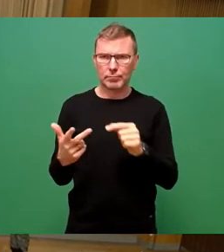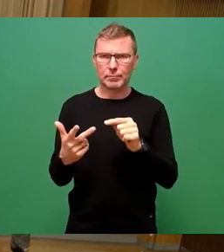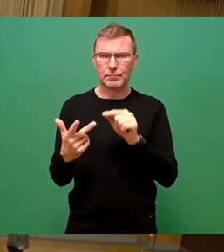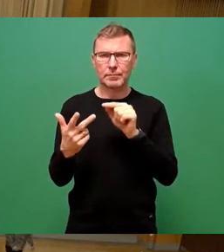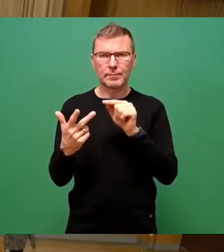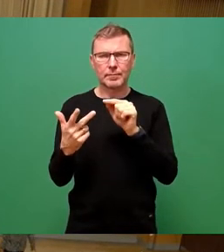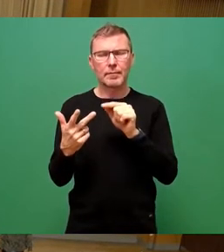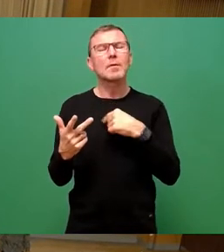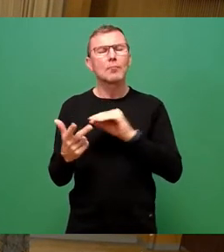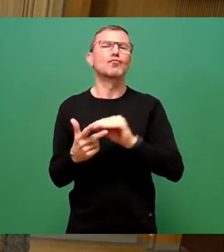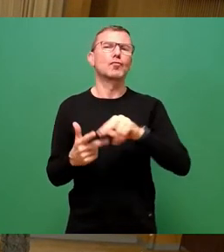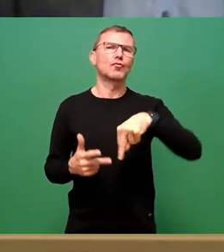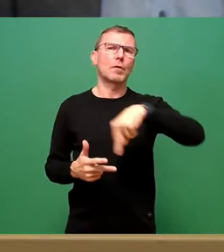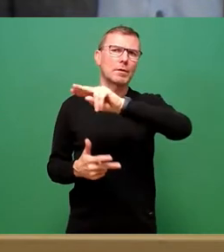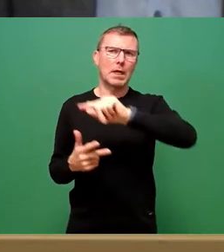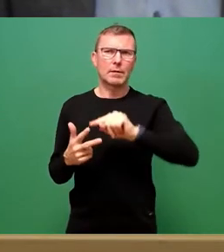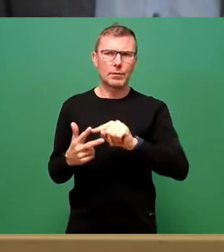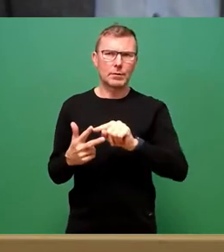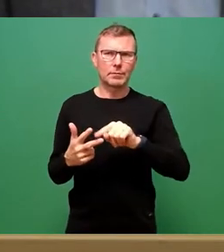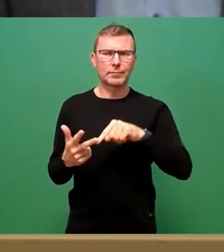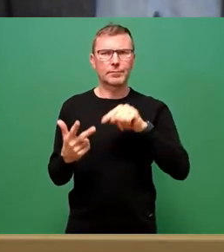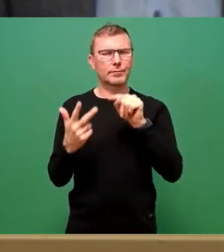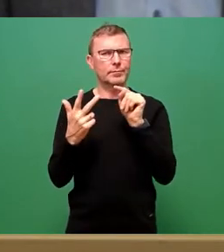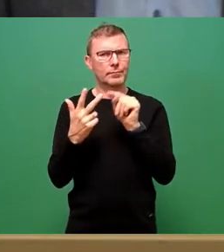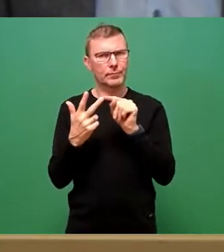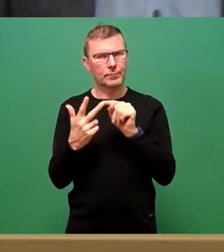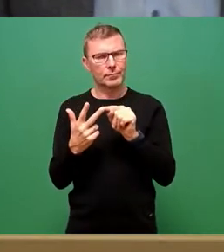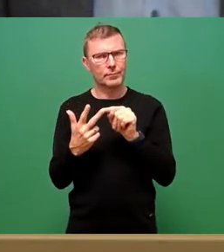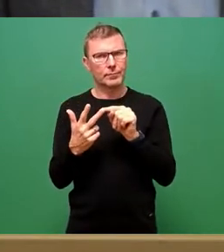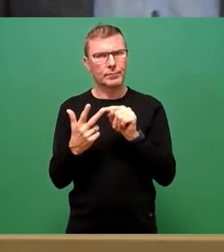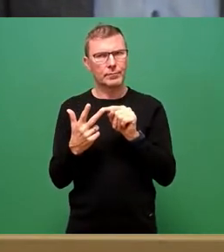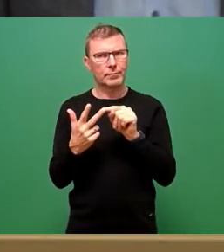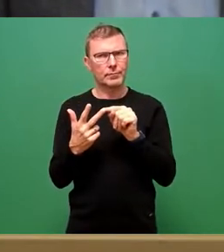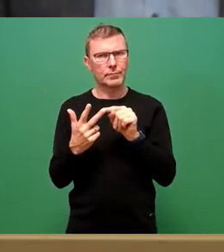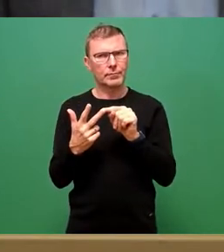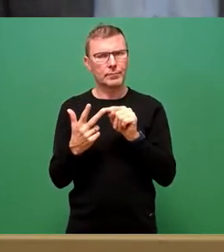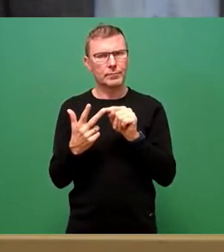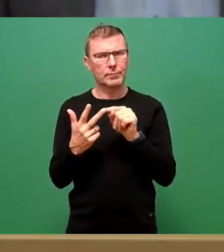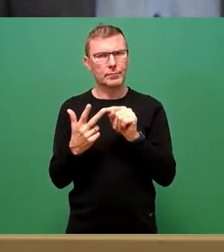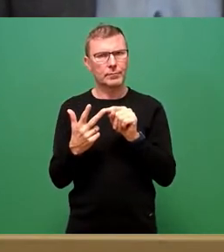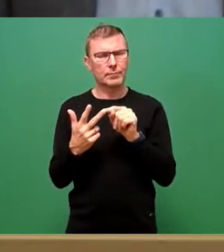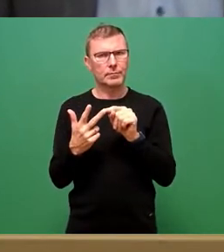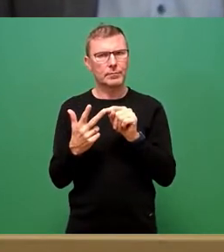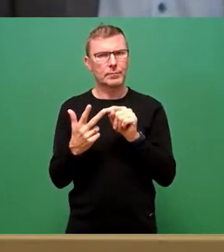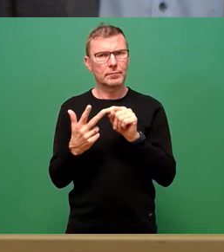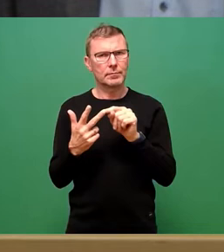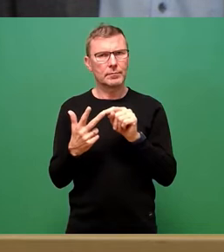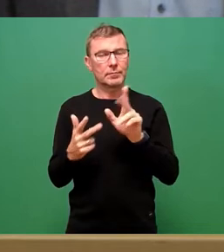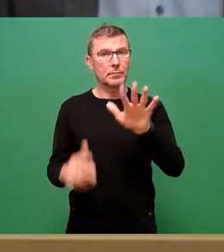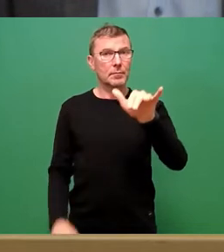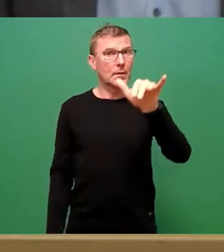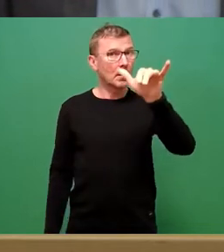beantworten lassen, dann müssten wir das auch schriftlich beantworten. Als nächstes ist